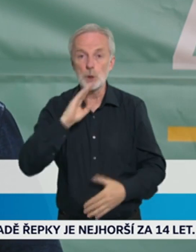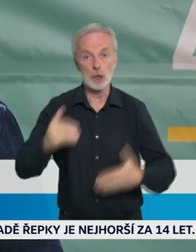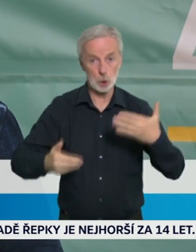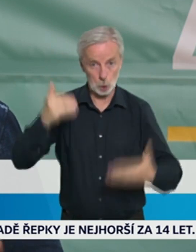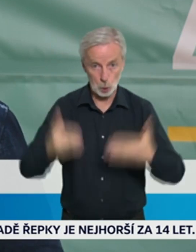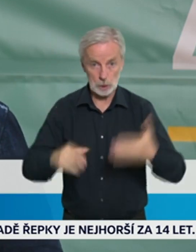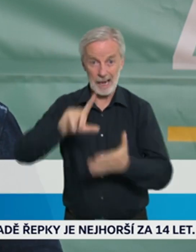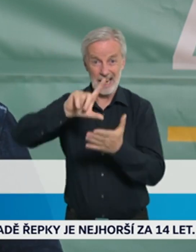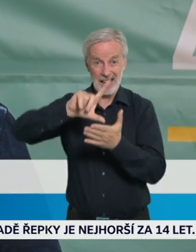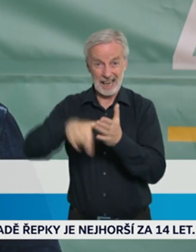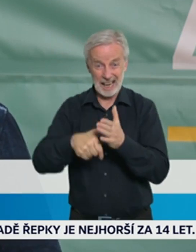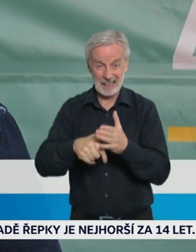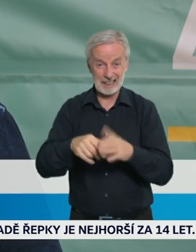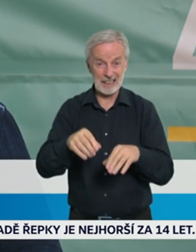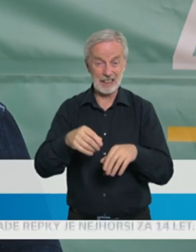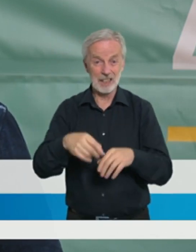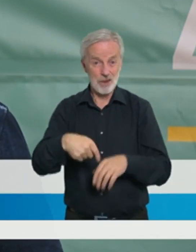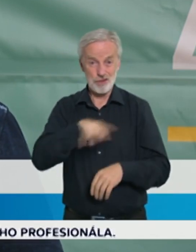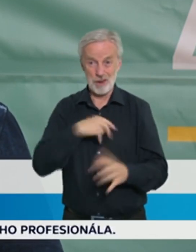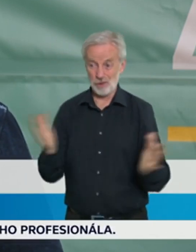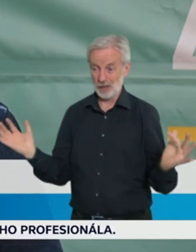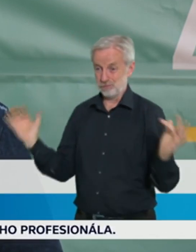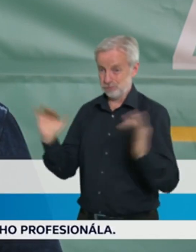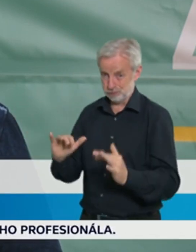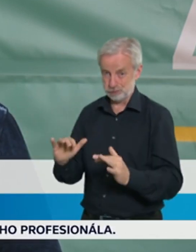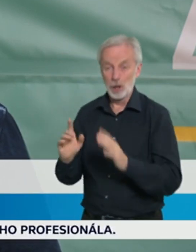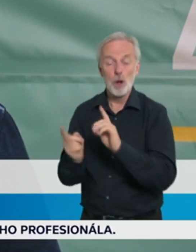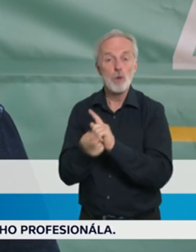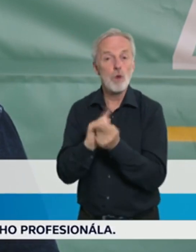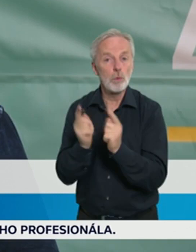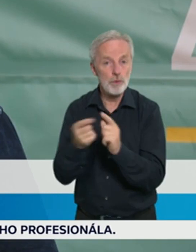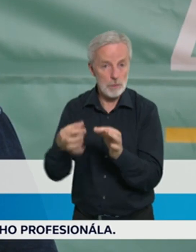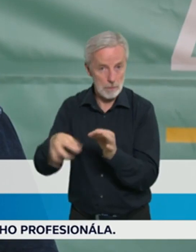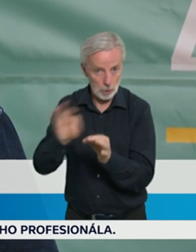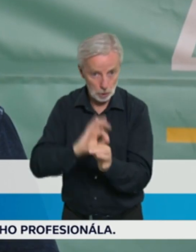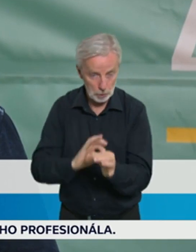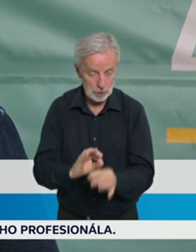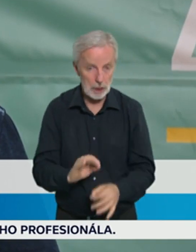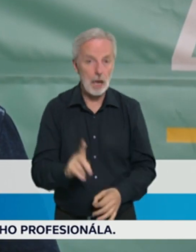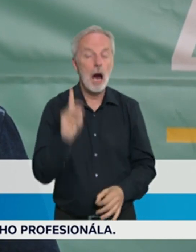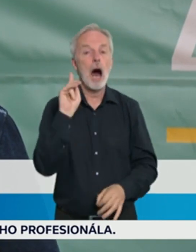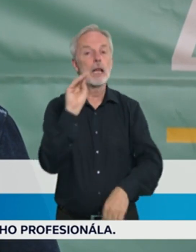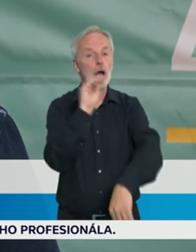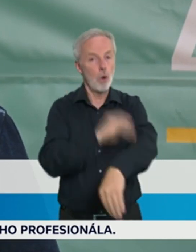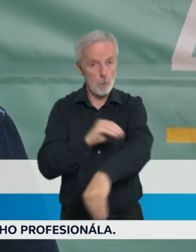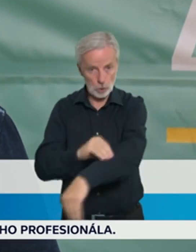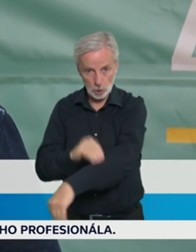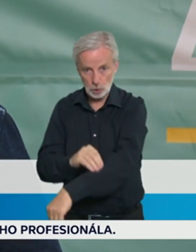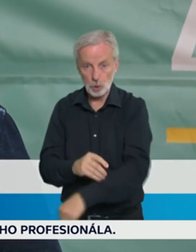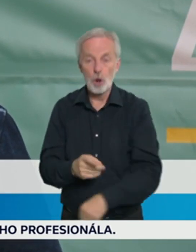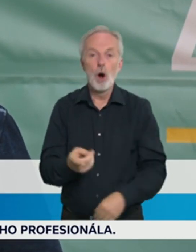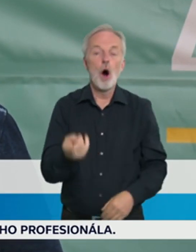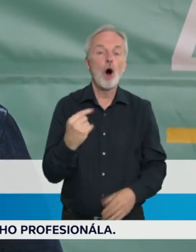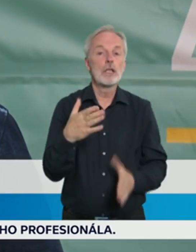podrobnosti. Ale jenom pro vaši informaci od začátku, kdy začalo rozvolňování po jarní vlně,